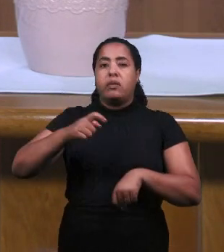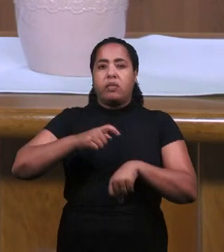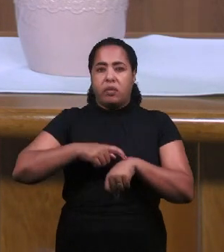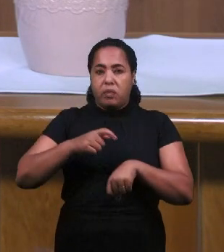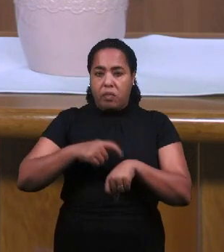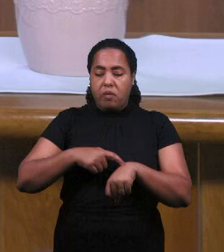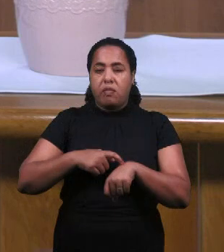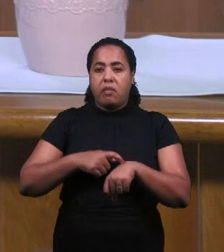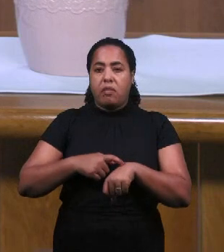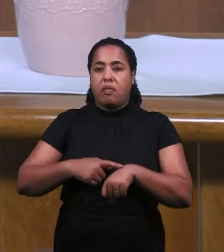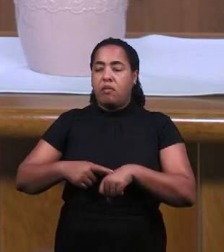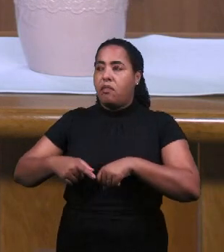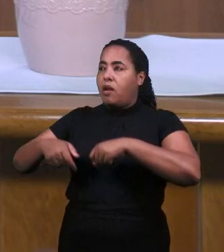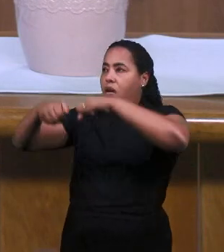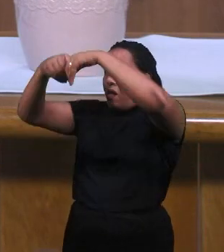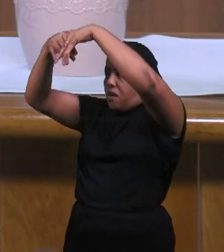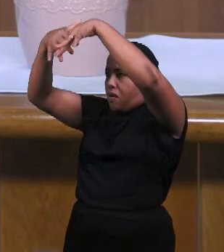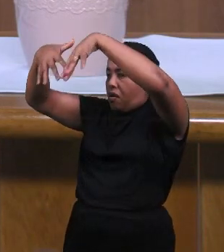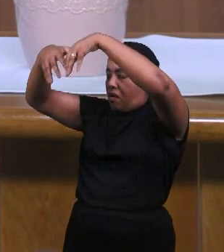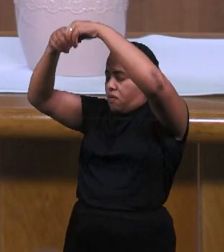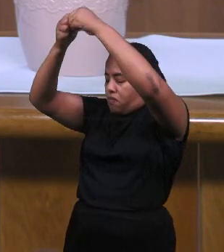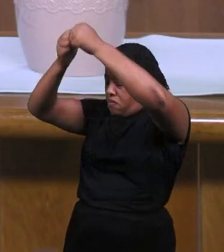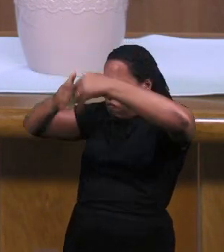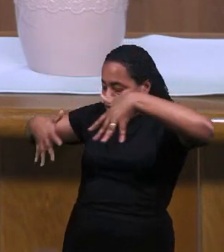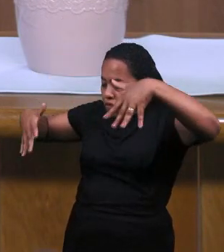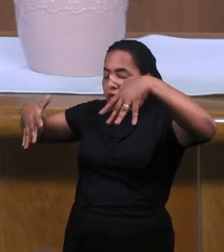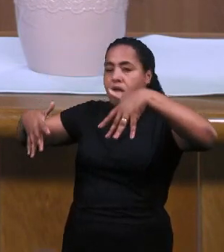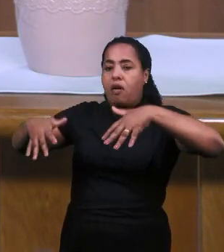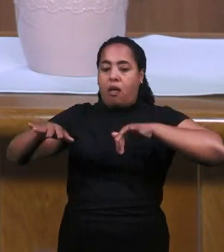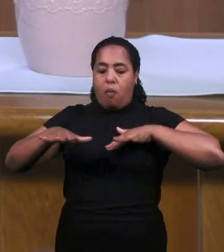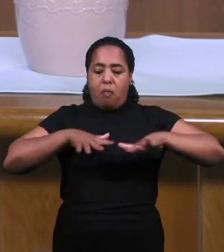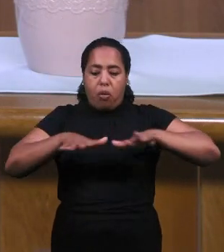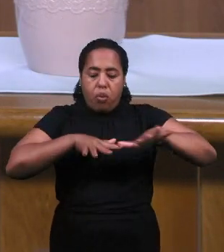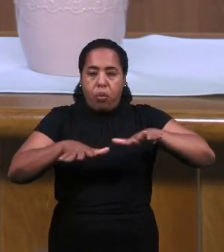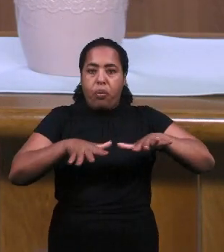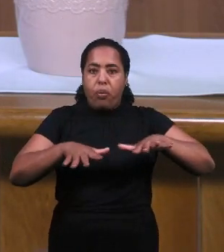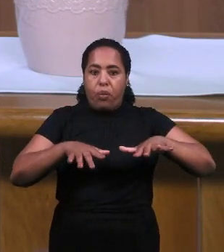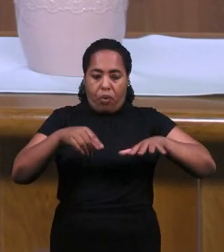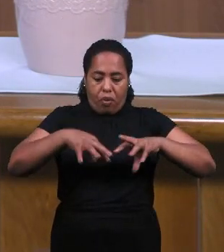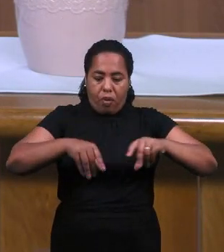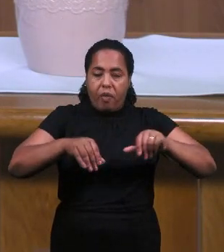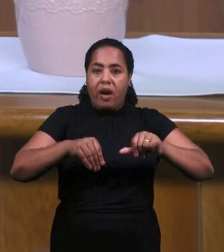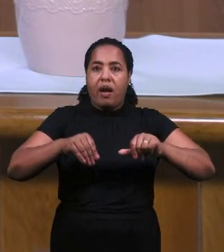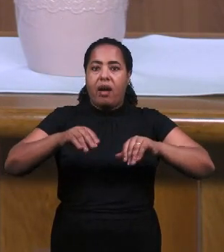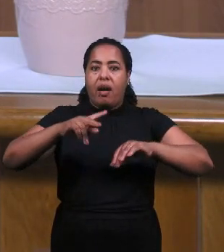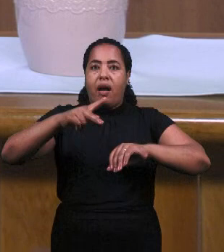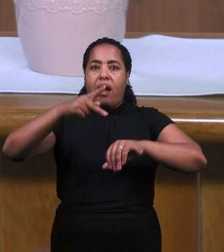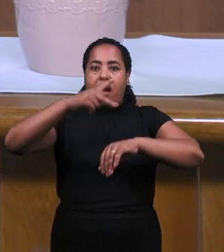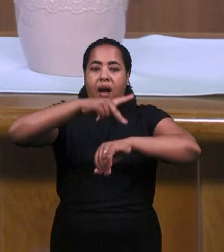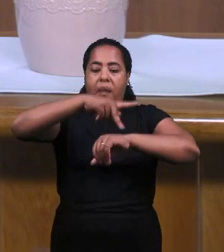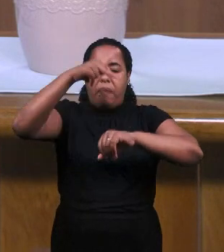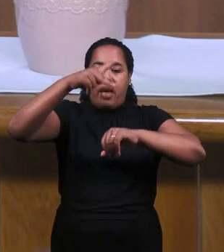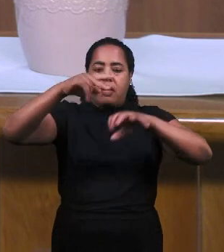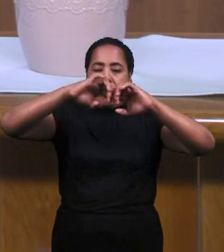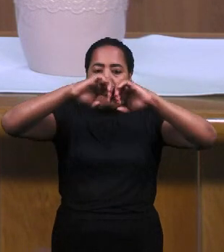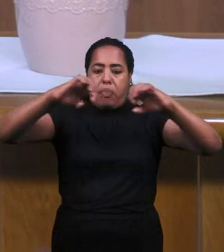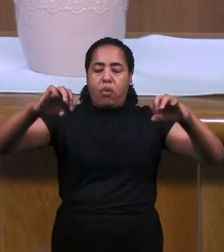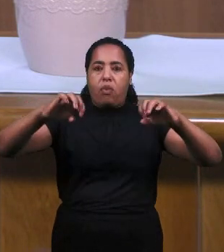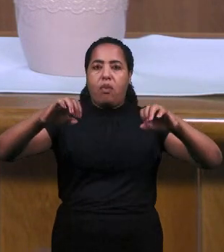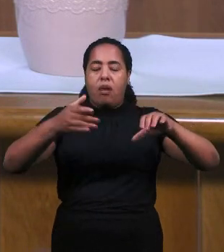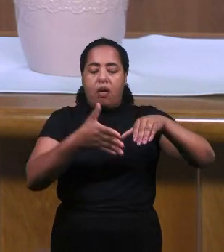В этот Момент Разорвалось Завеса Землетрясение Произошло Камни